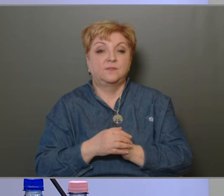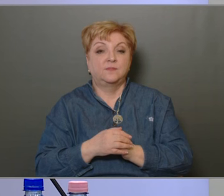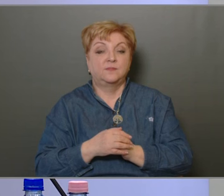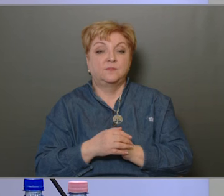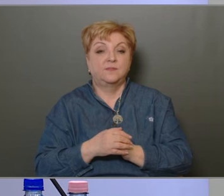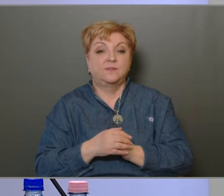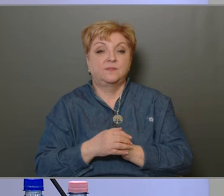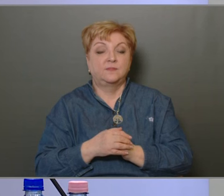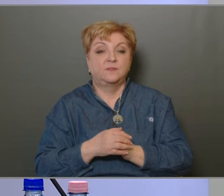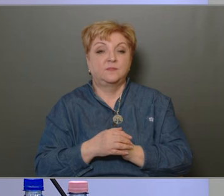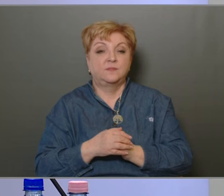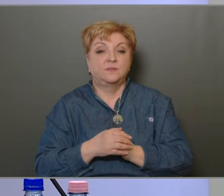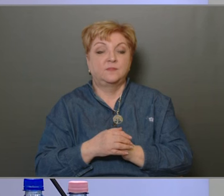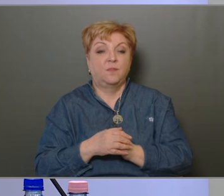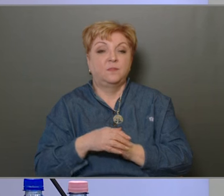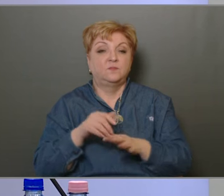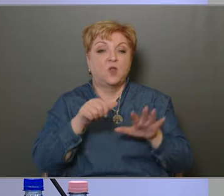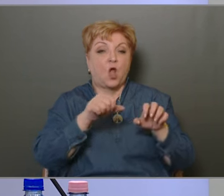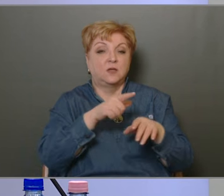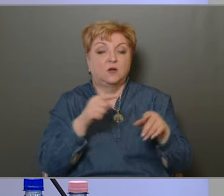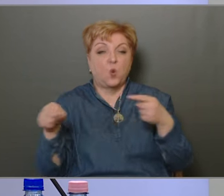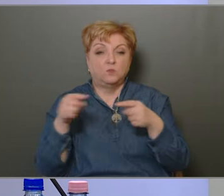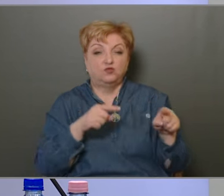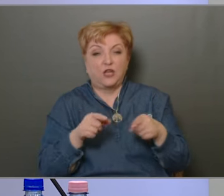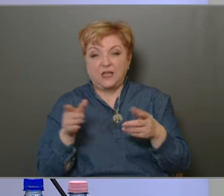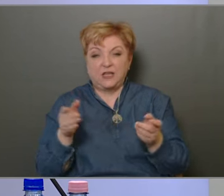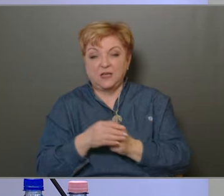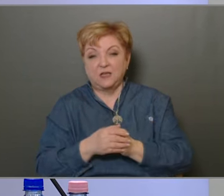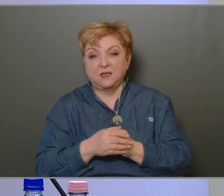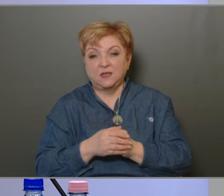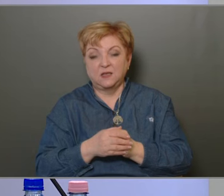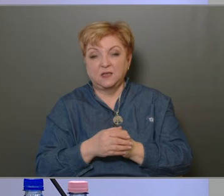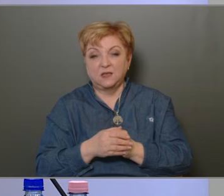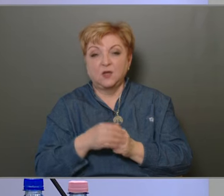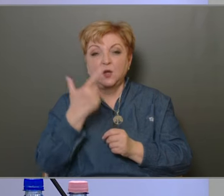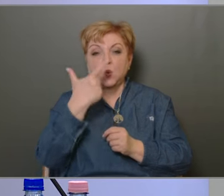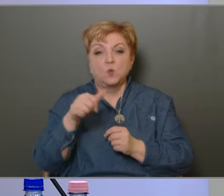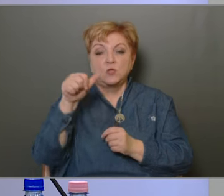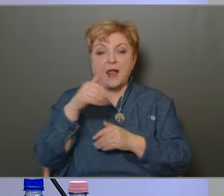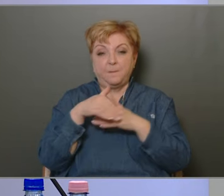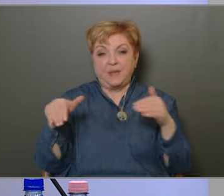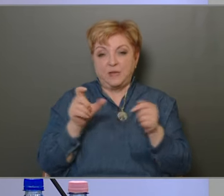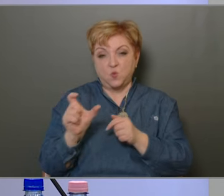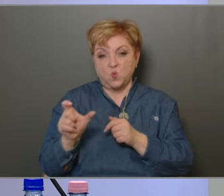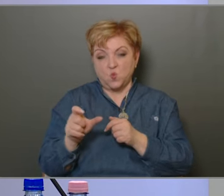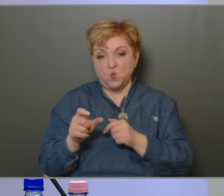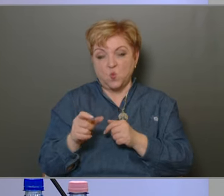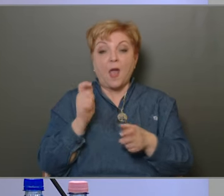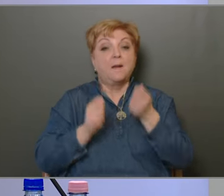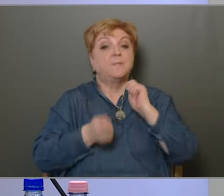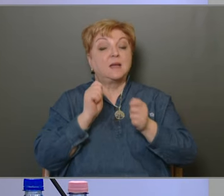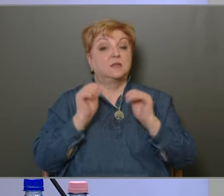-ben 603 millió forintot tettek ki. A különbség 2023 javára 21 millió forint. A